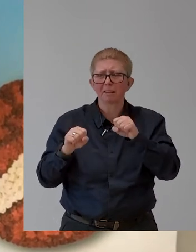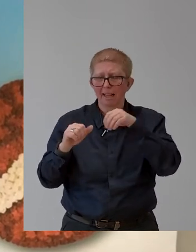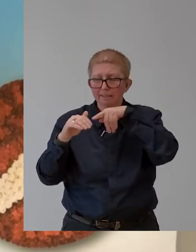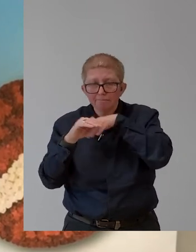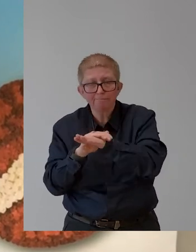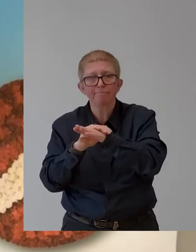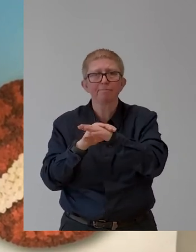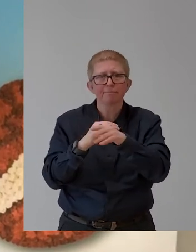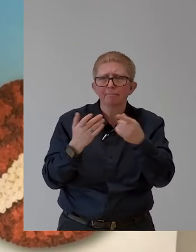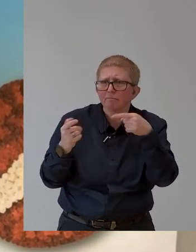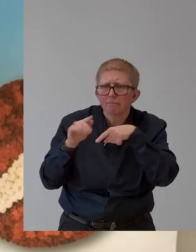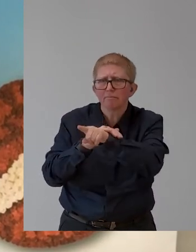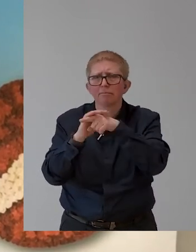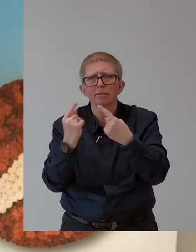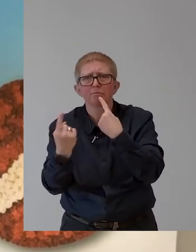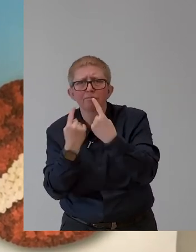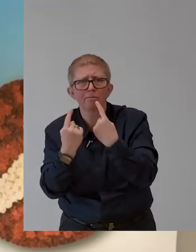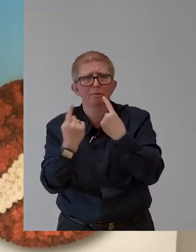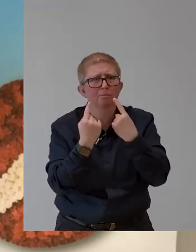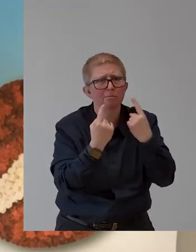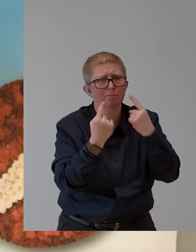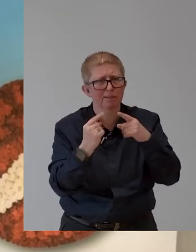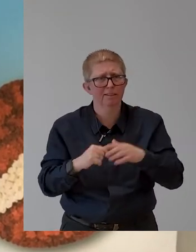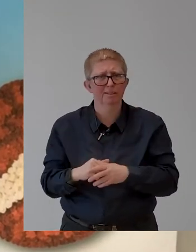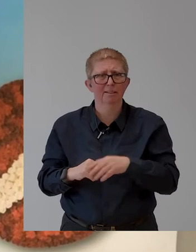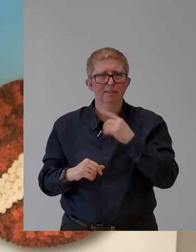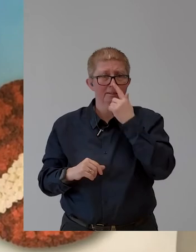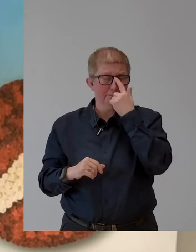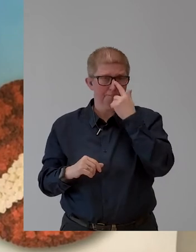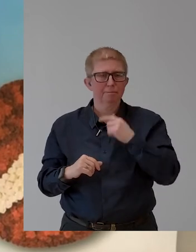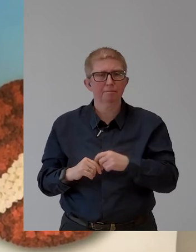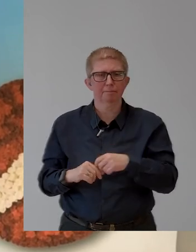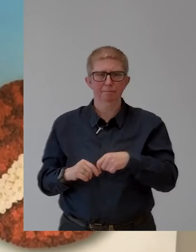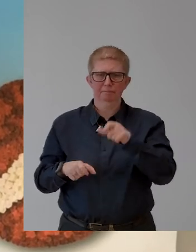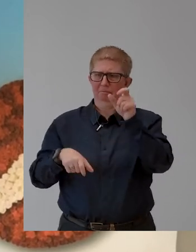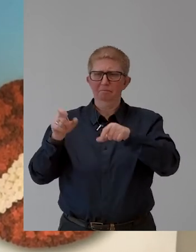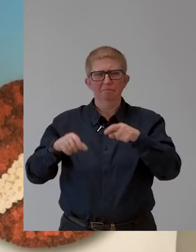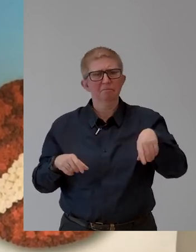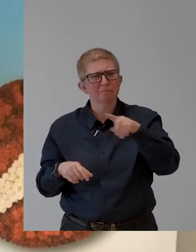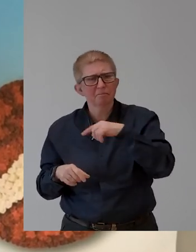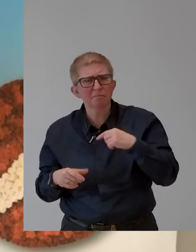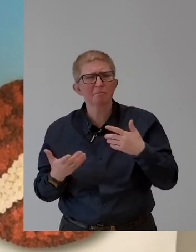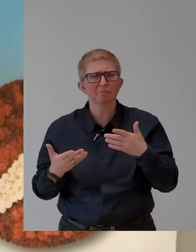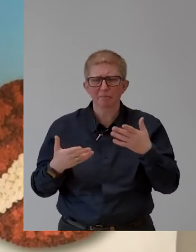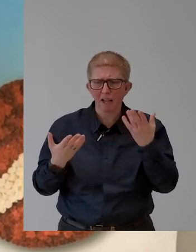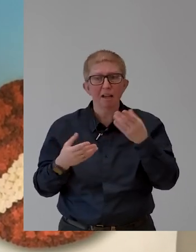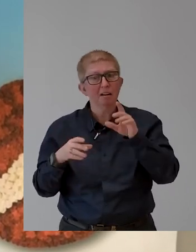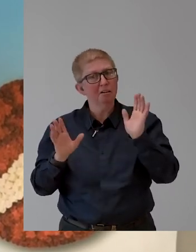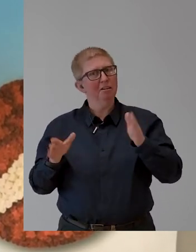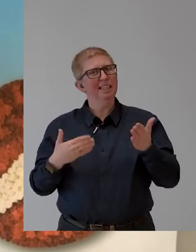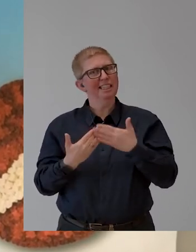additional very welcome comfort, for example, for parents with baby strollers, for elderly people with